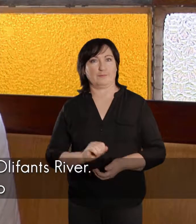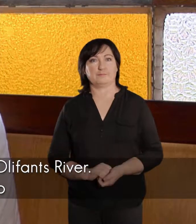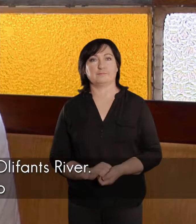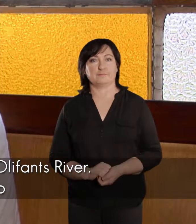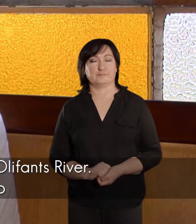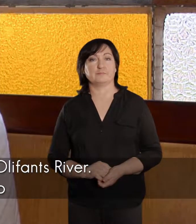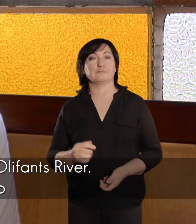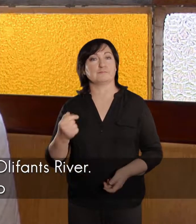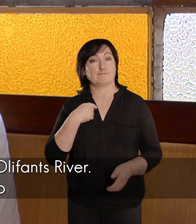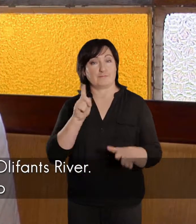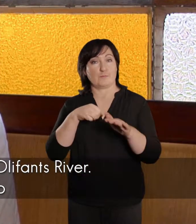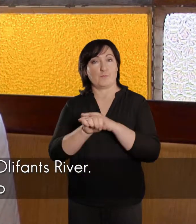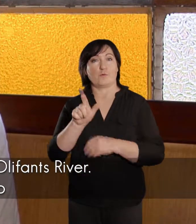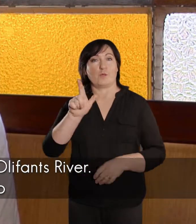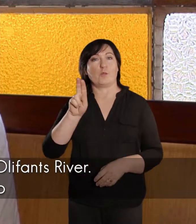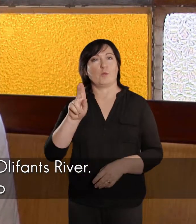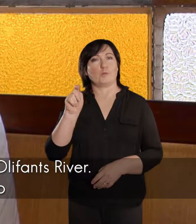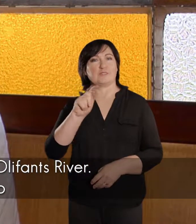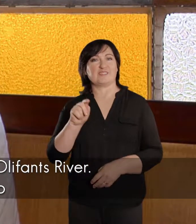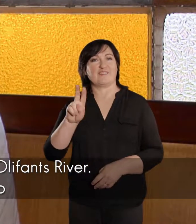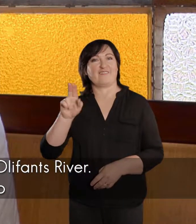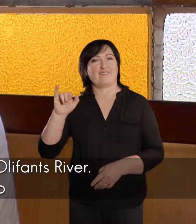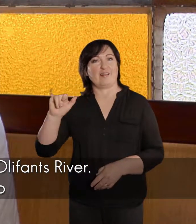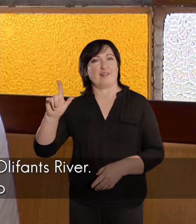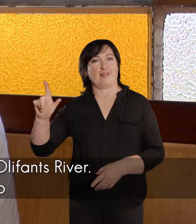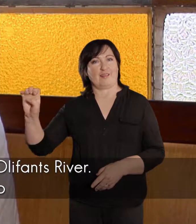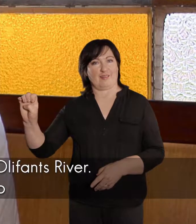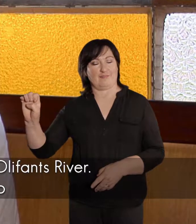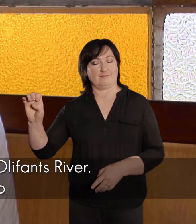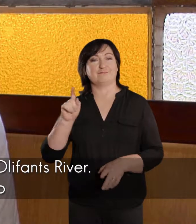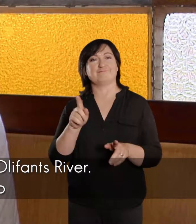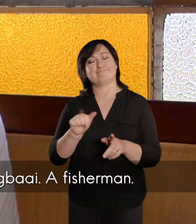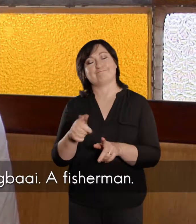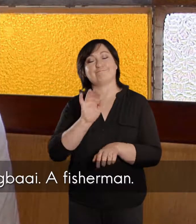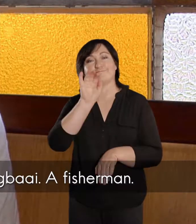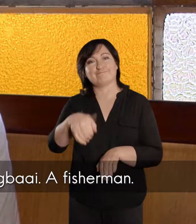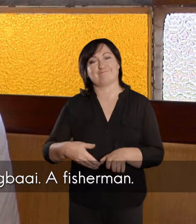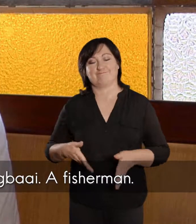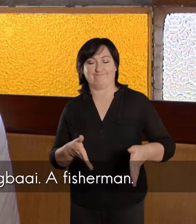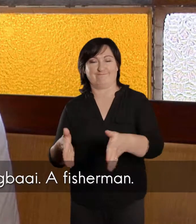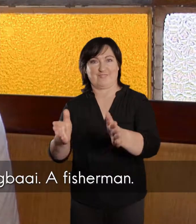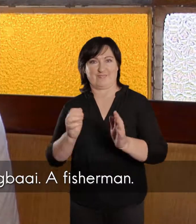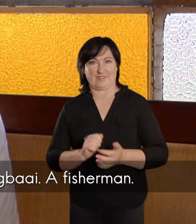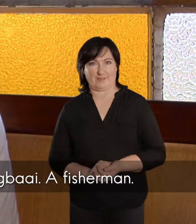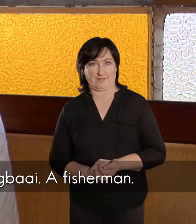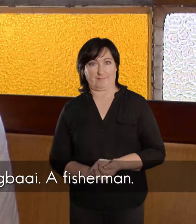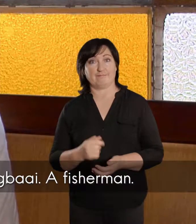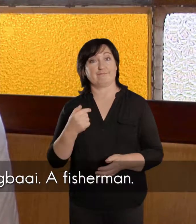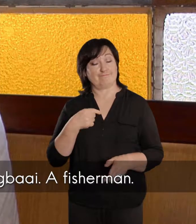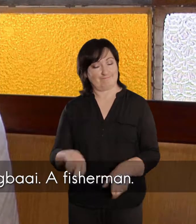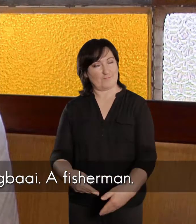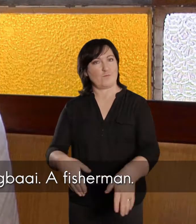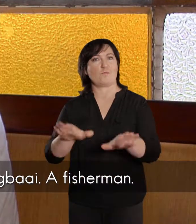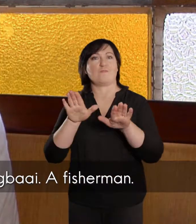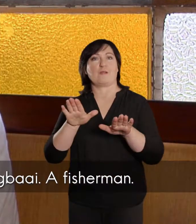Ek is in Loetsel gebore langs die Oedivans ravie, daar had ek groot geword. ek is daar getrouwd